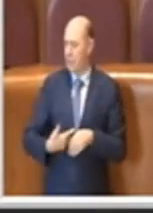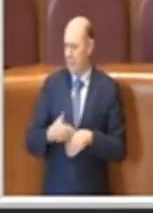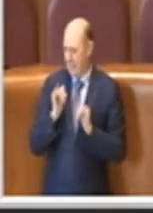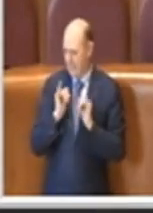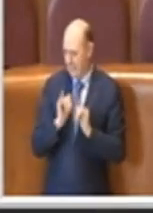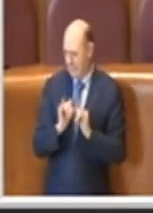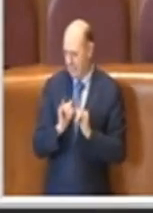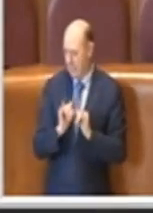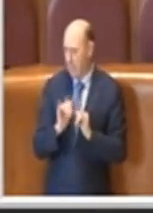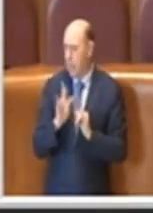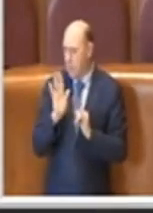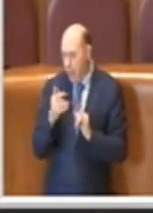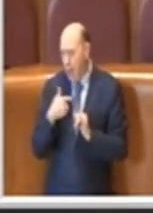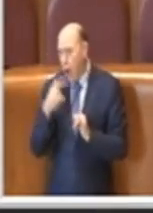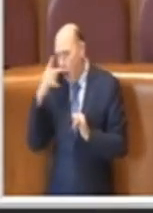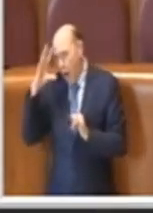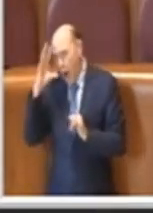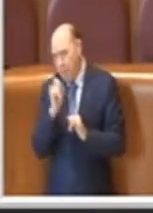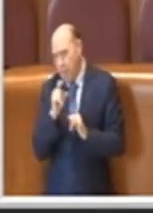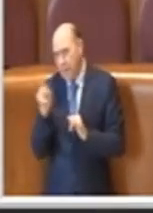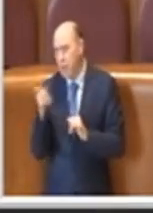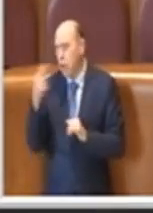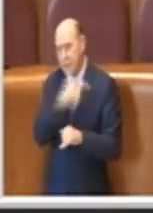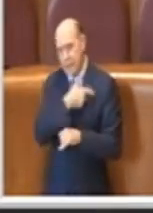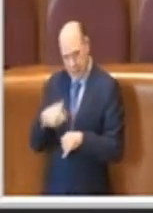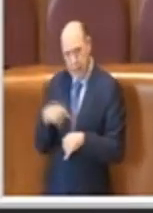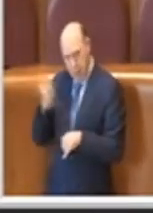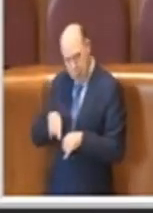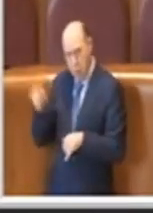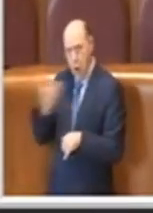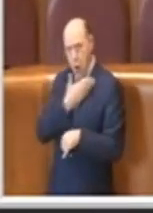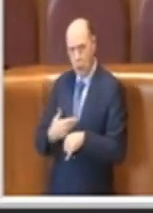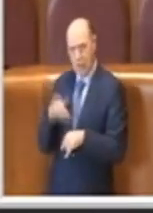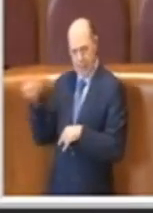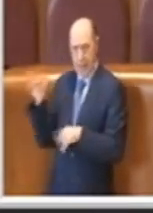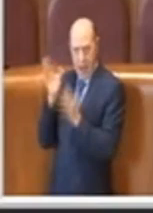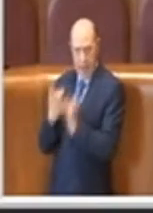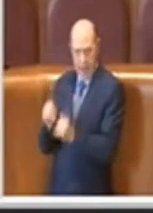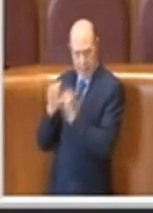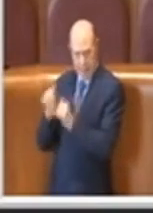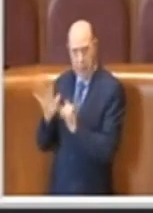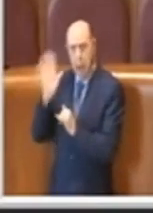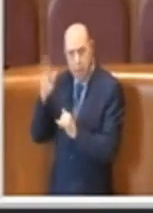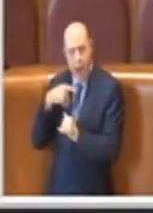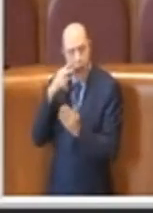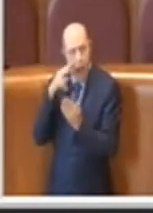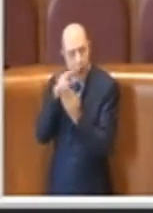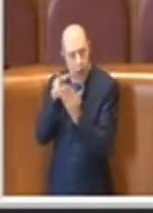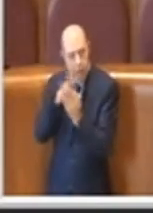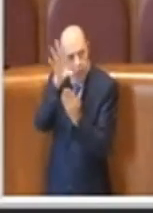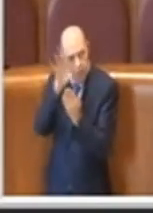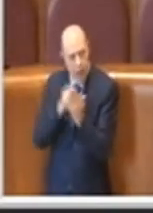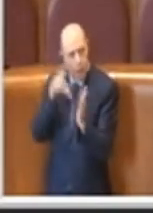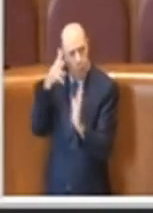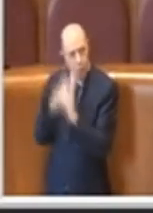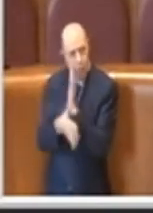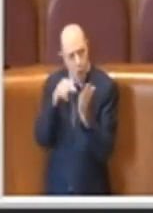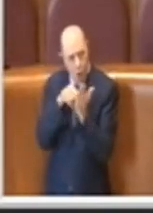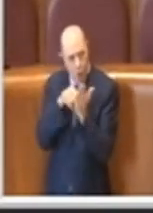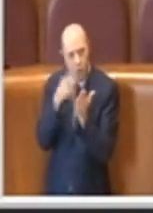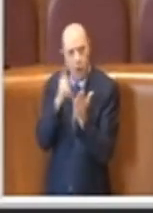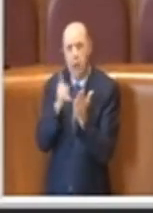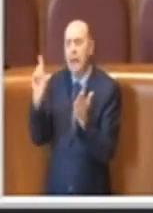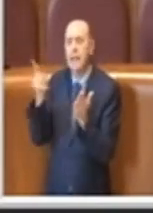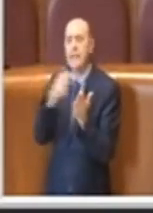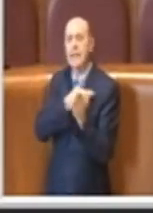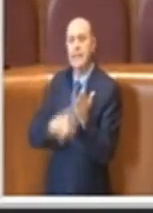sindaca è un consigliere, ma è anche vero che leggendo, perché bisogna leggerlo anche in toto il regolamento comunale, quando la